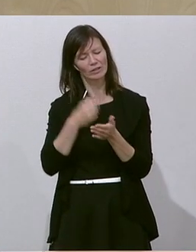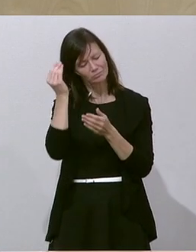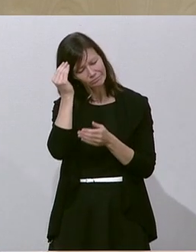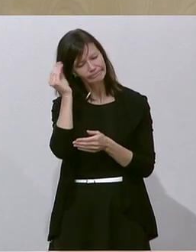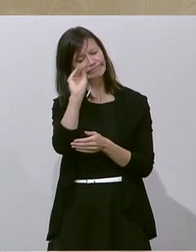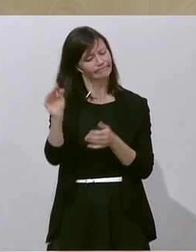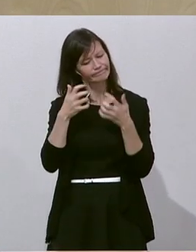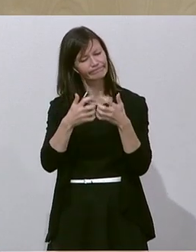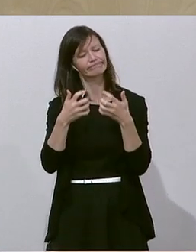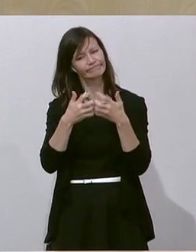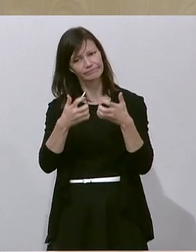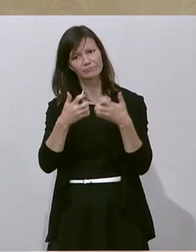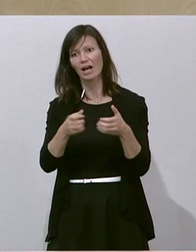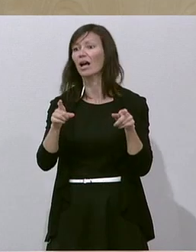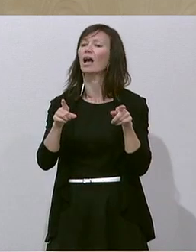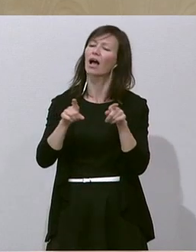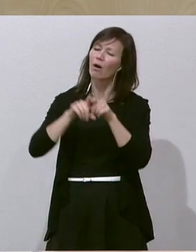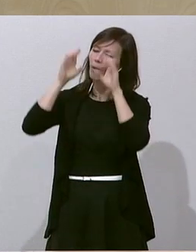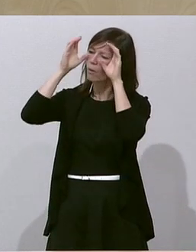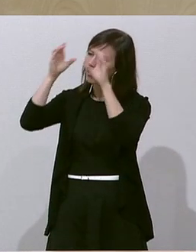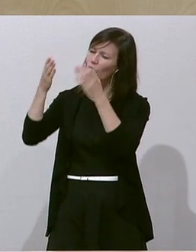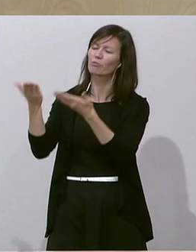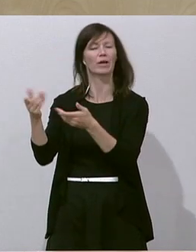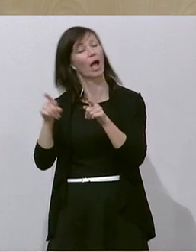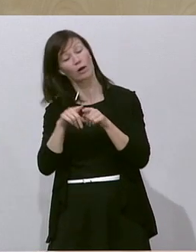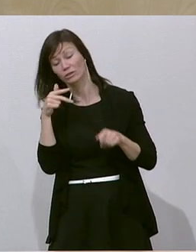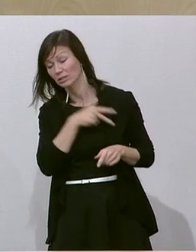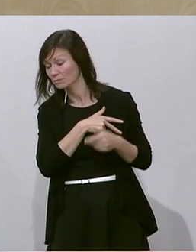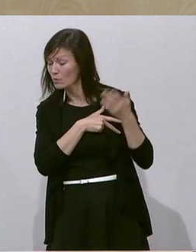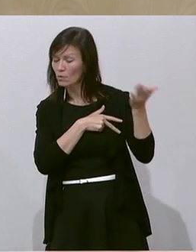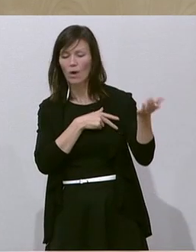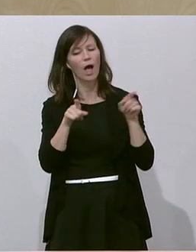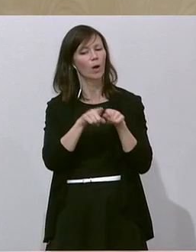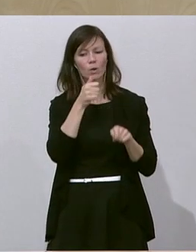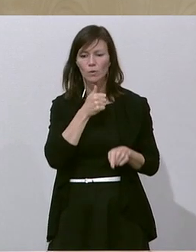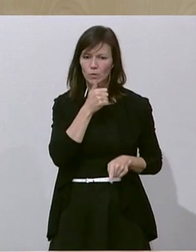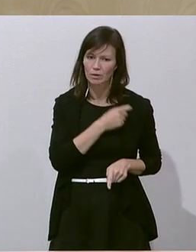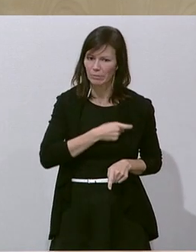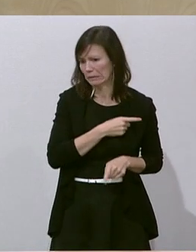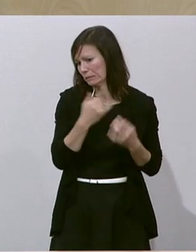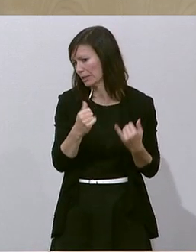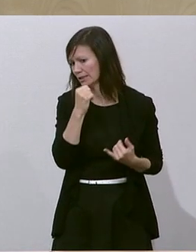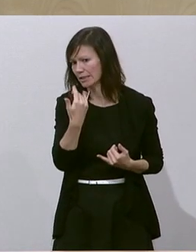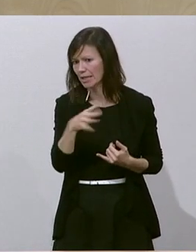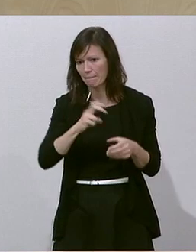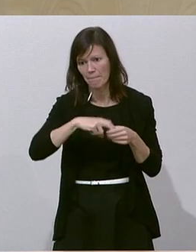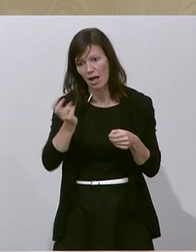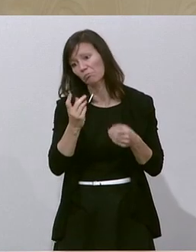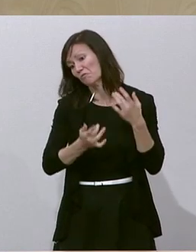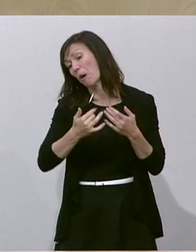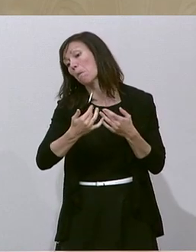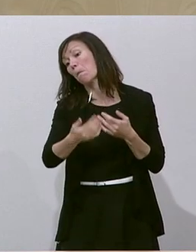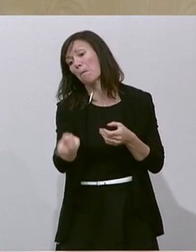auch die ÖVP, aber die Sozialdemokratie, aber auch die Grünen, die ja nicht mehr im Parlament sind, wahrscheinlich kommen,